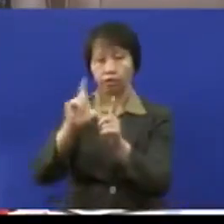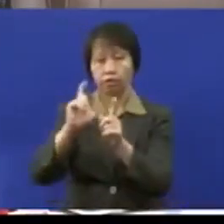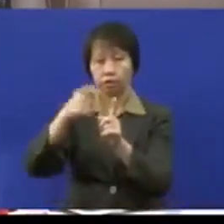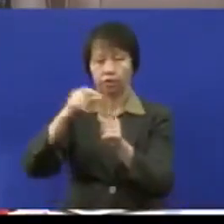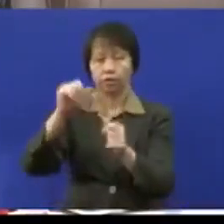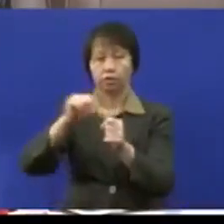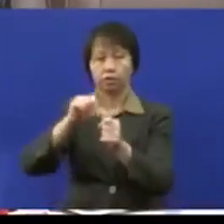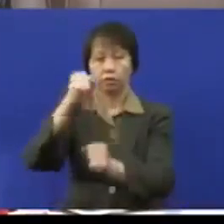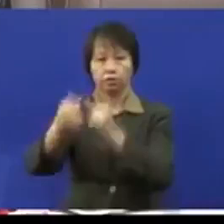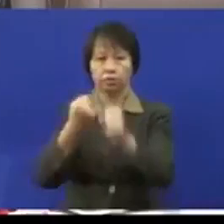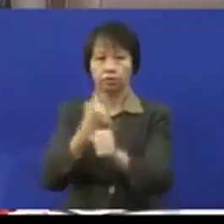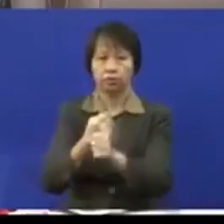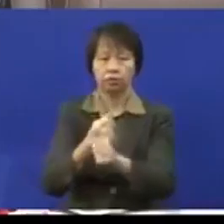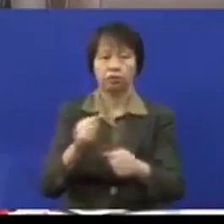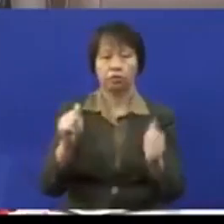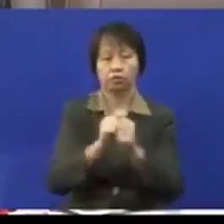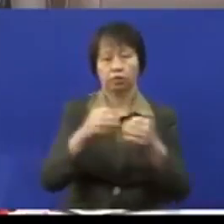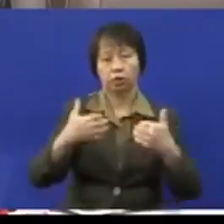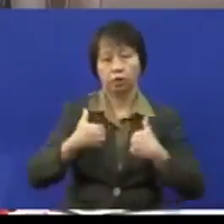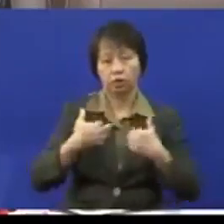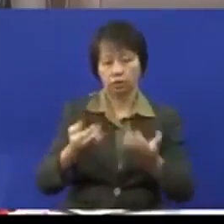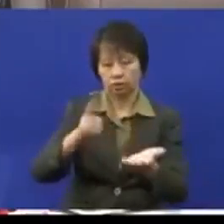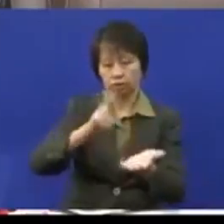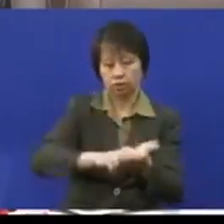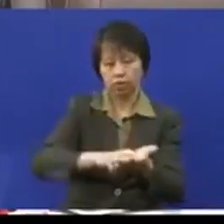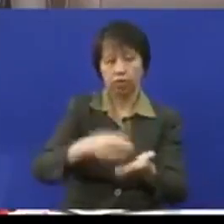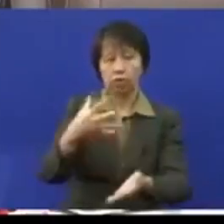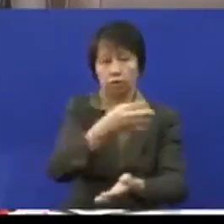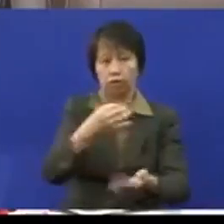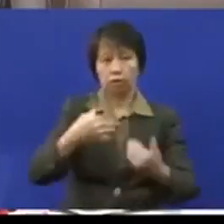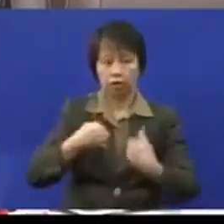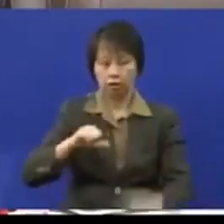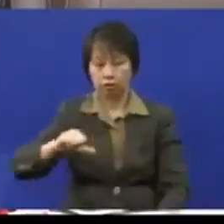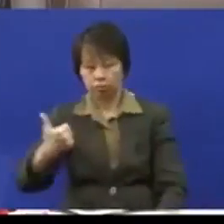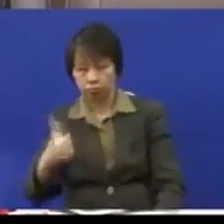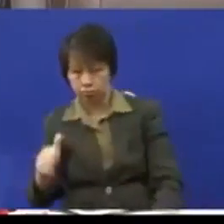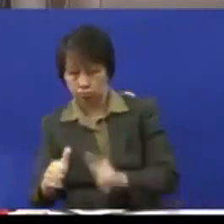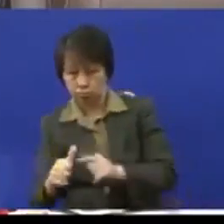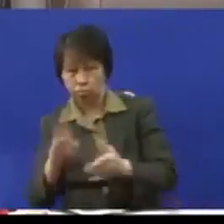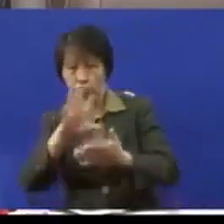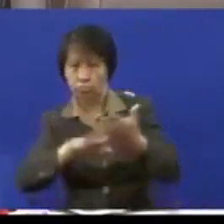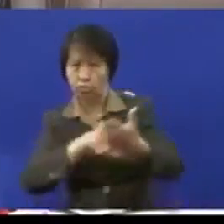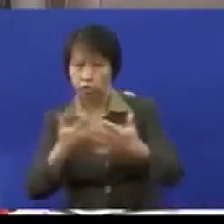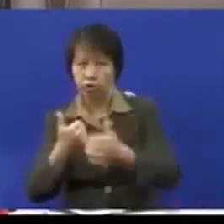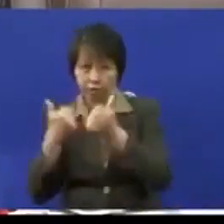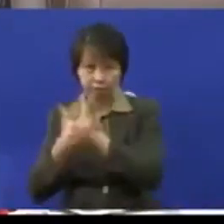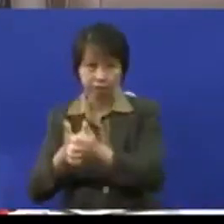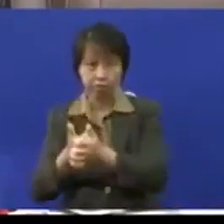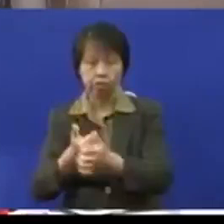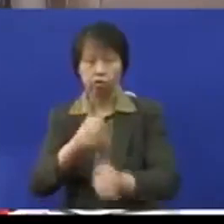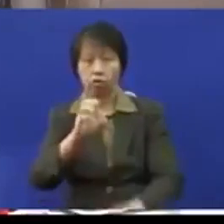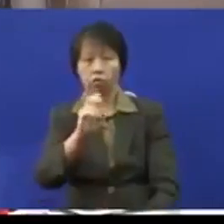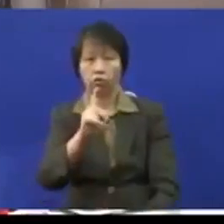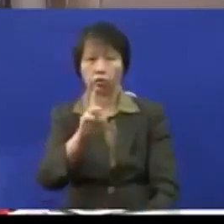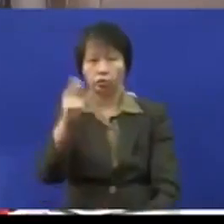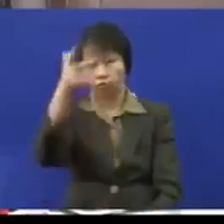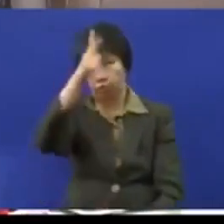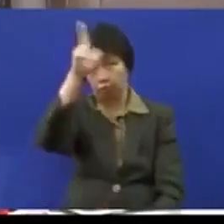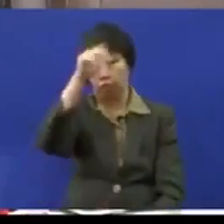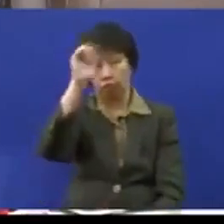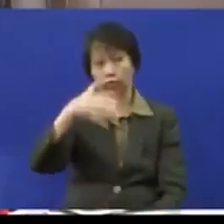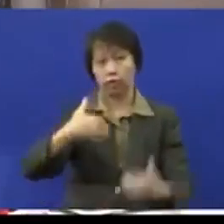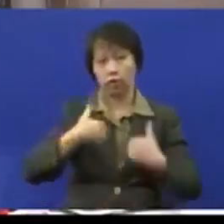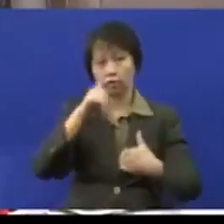setiap tahun. Dengan adanya pendaftaran dan penilaian berkala pembekal perkhidmatan OKU, kerajaan boleh